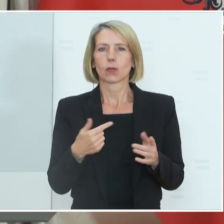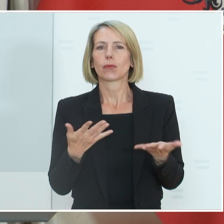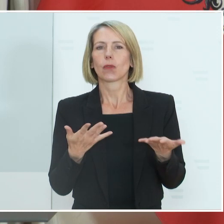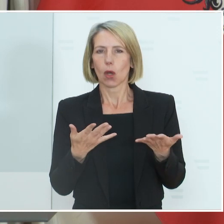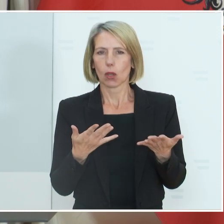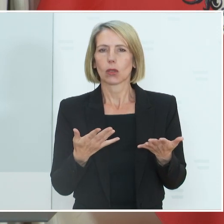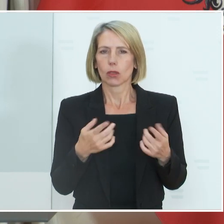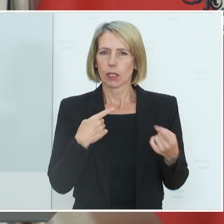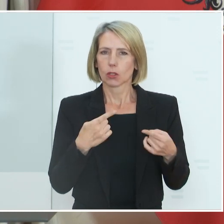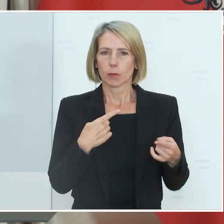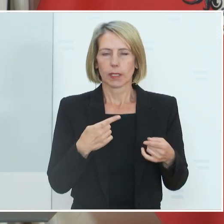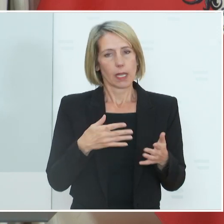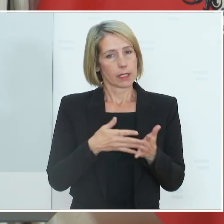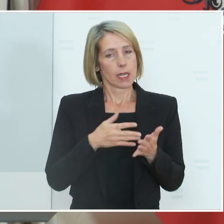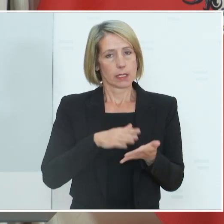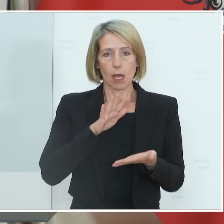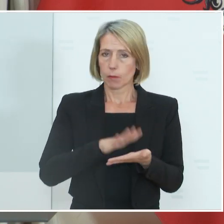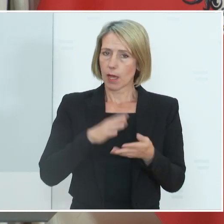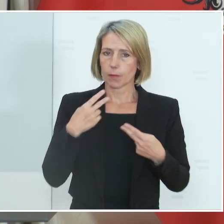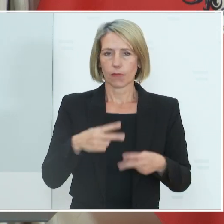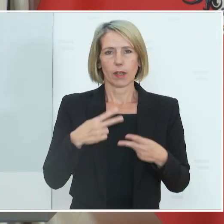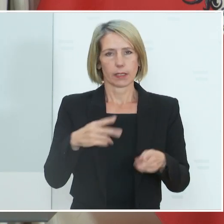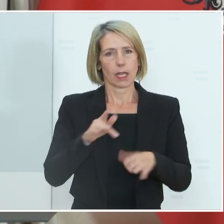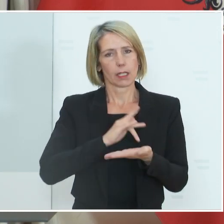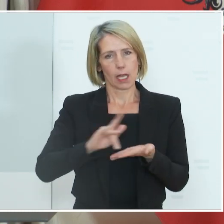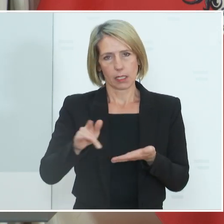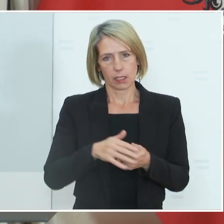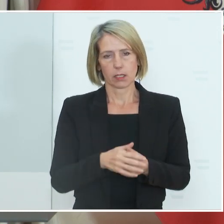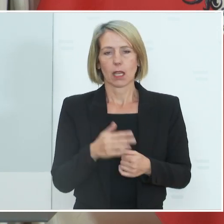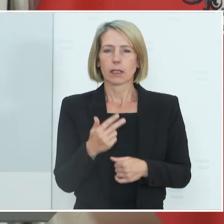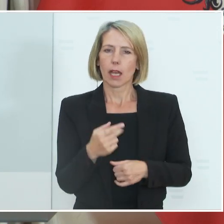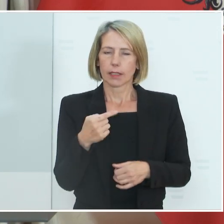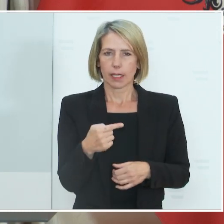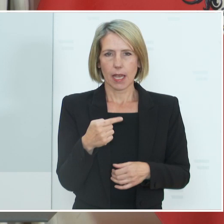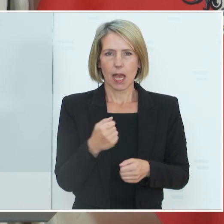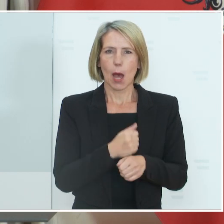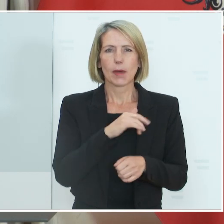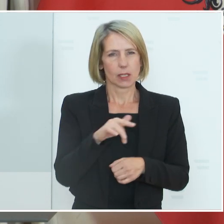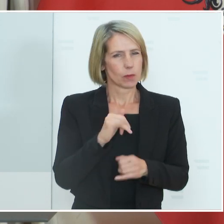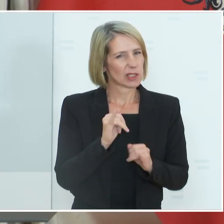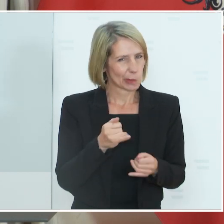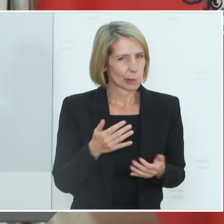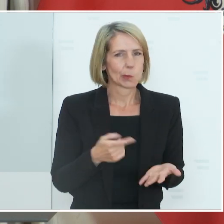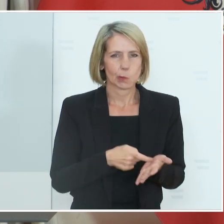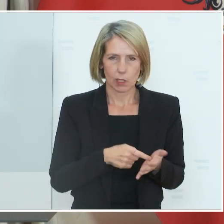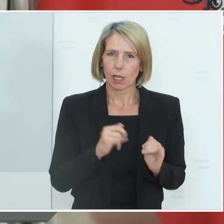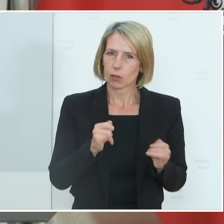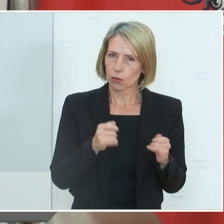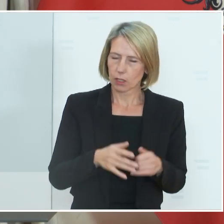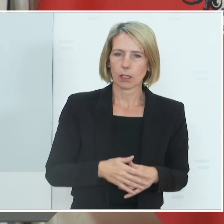auf Weiteres gratis bleiben. 3G am Arbeitsplatz ist natürlich eine gewisse Herausforderung, führt dazu, dass einige Menschen